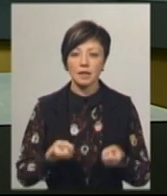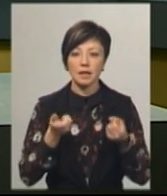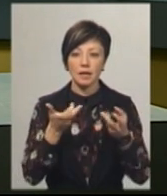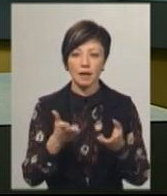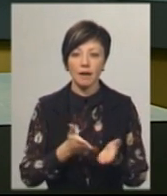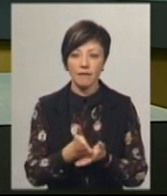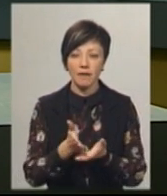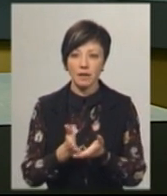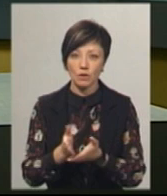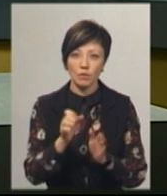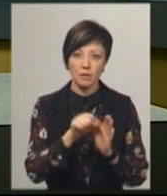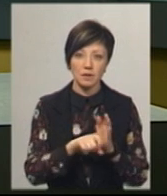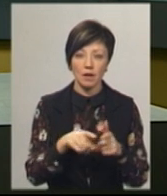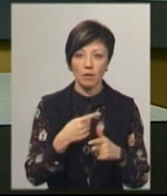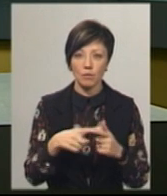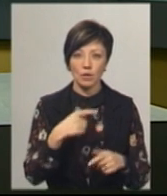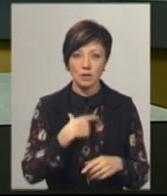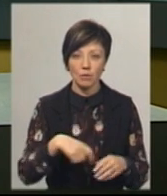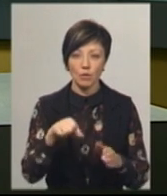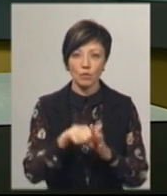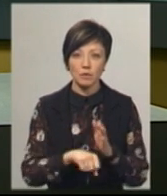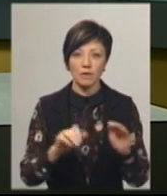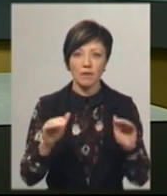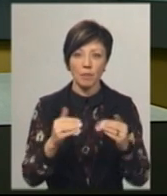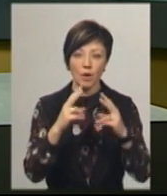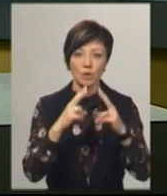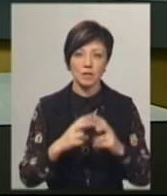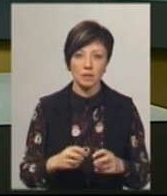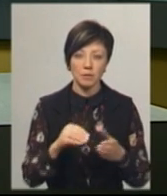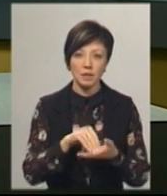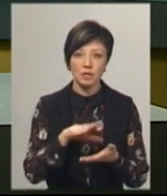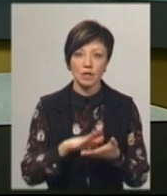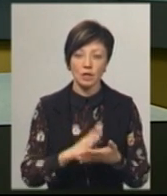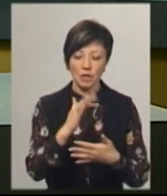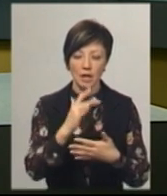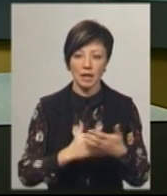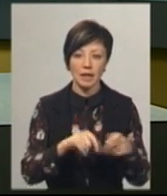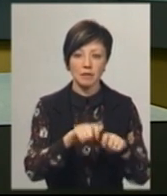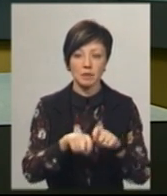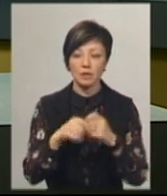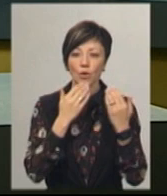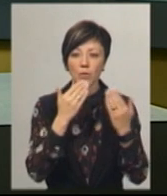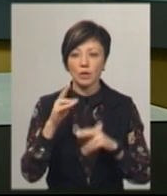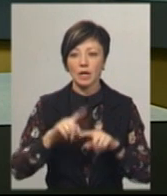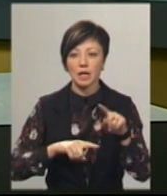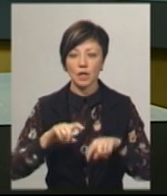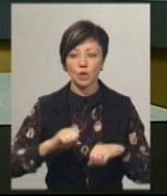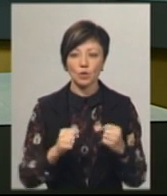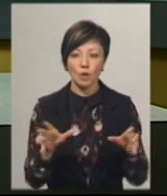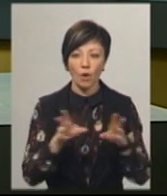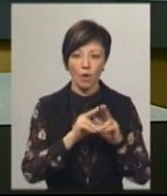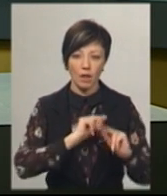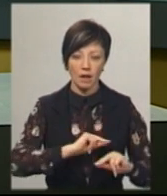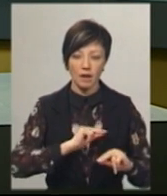версій, серед яких як вбивство або ж самогубство. У рамках розслідування призначили цілий ряд експертиз, опитують рідних, друзів та колег